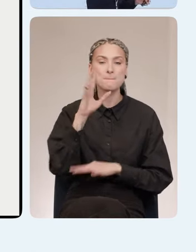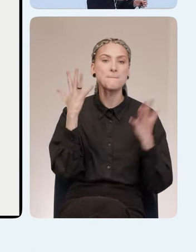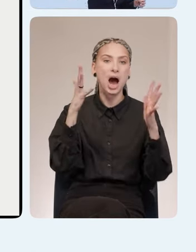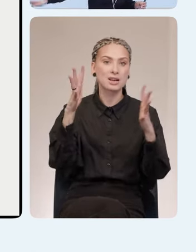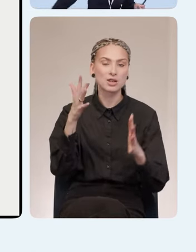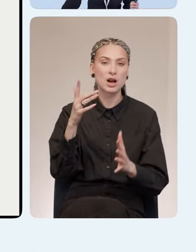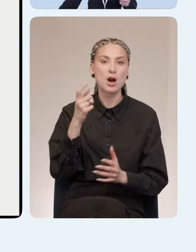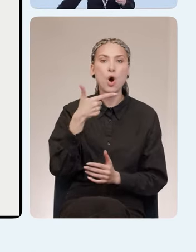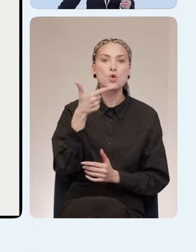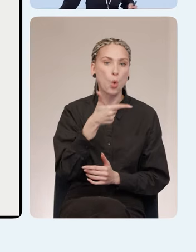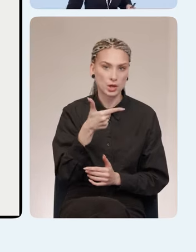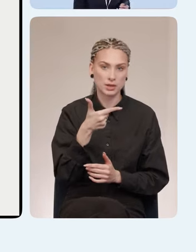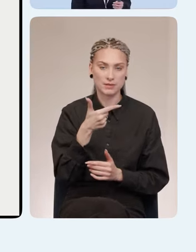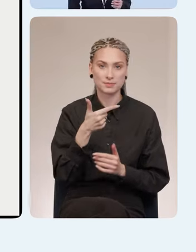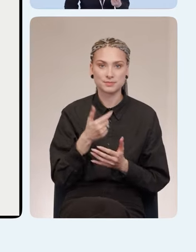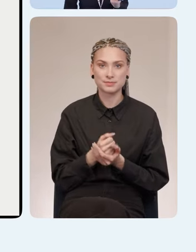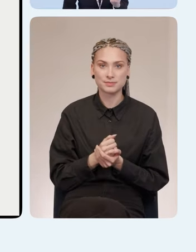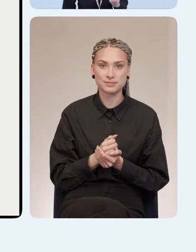Просто вот в хвост и в гриву.